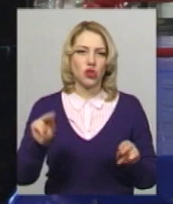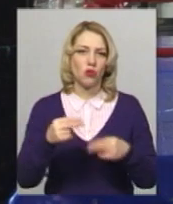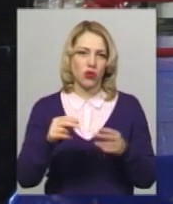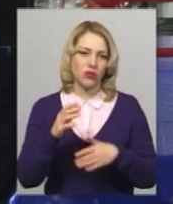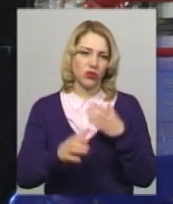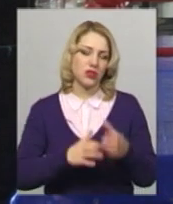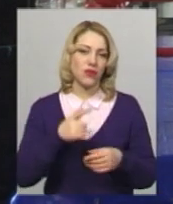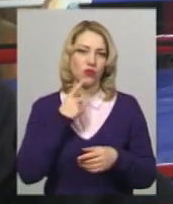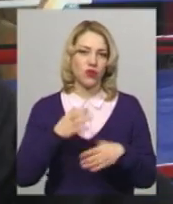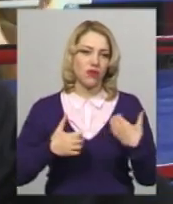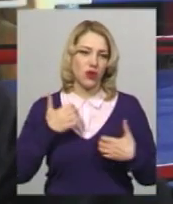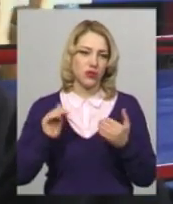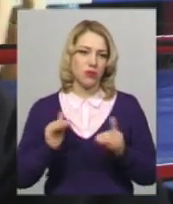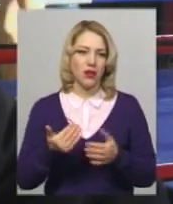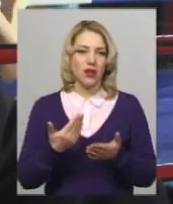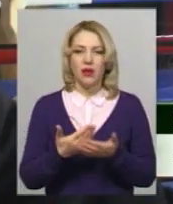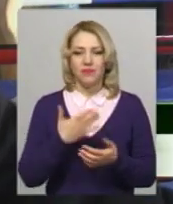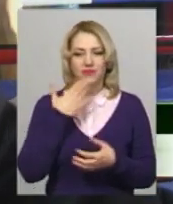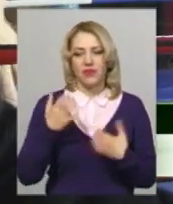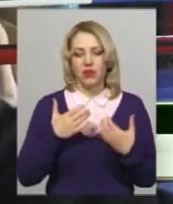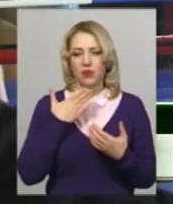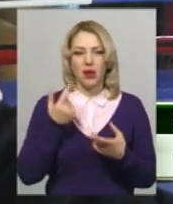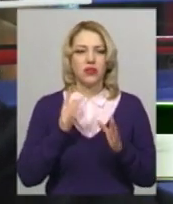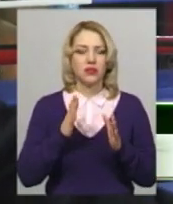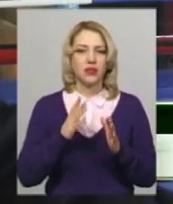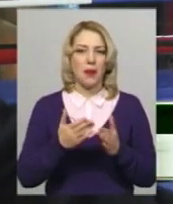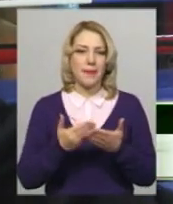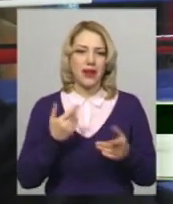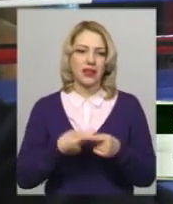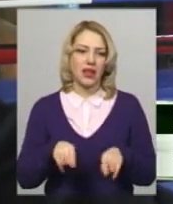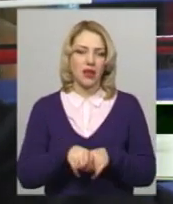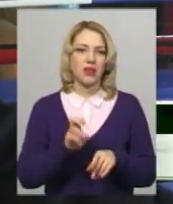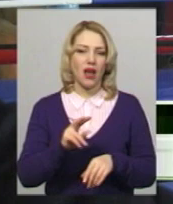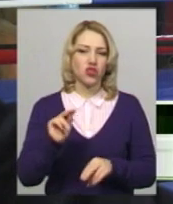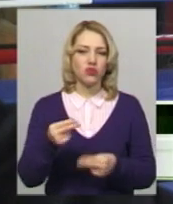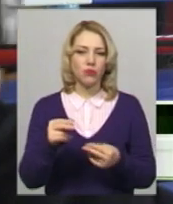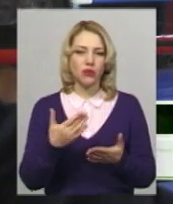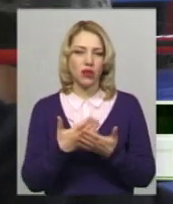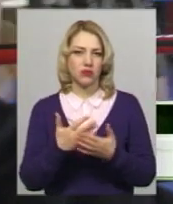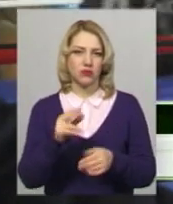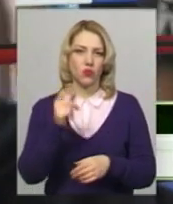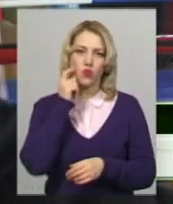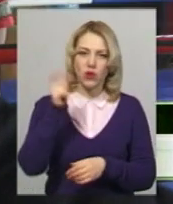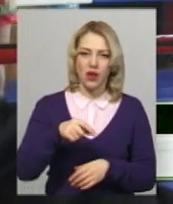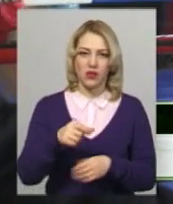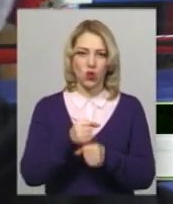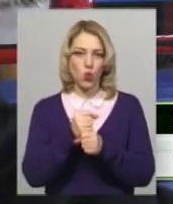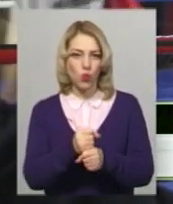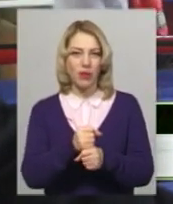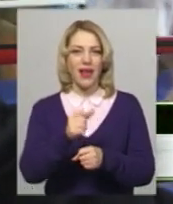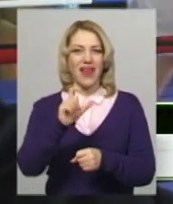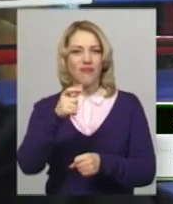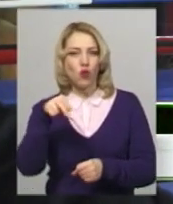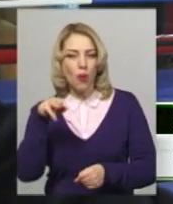хвилюється вже менше. Пуще не хвилююся, тільки перед такими, як чемпіонат України, Кубки Європи, світу.